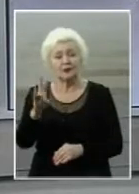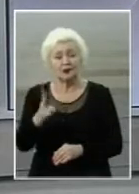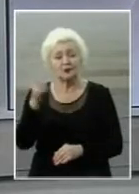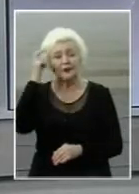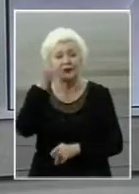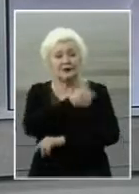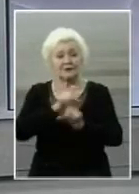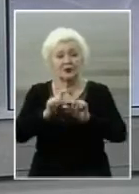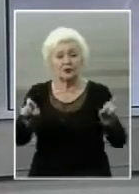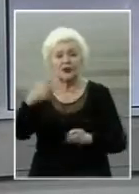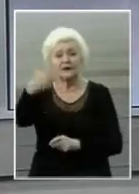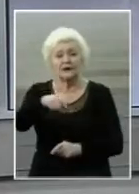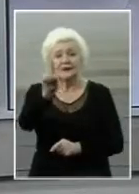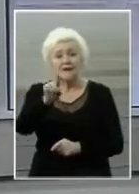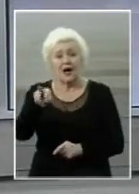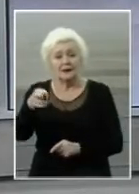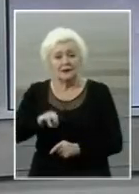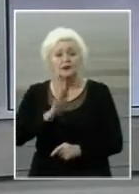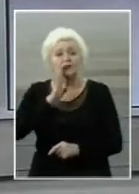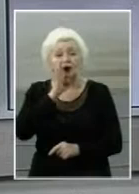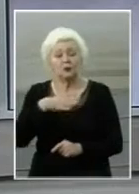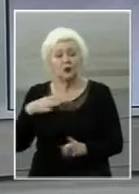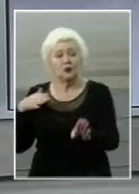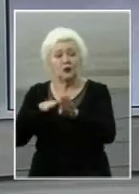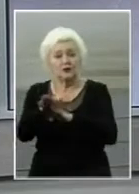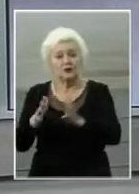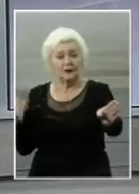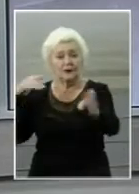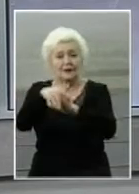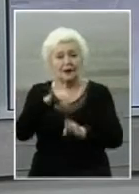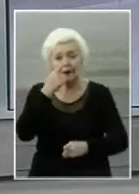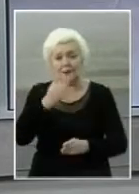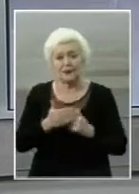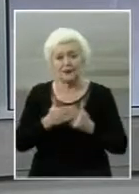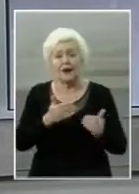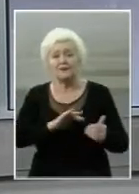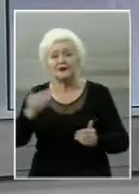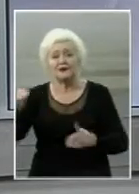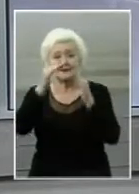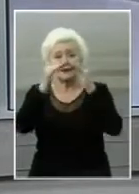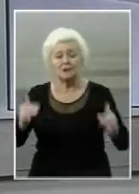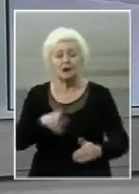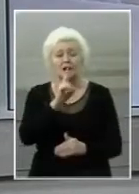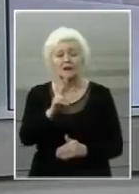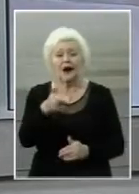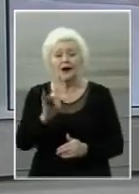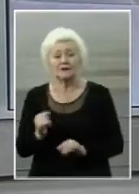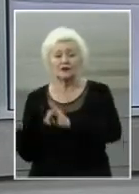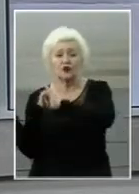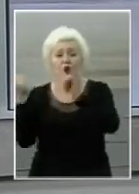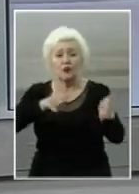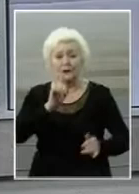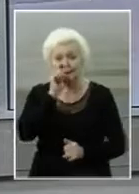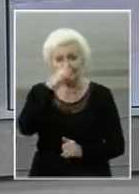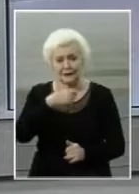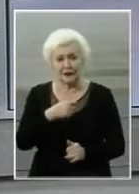лікарні. 31 липня вранці на неї було скоєно напад біля під'їзду будинку. Катерину Гандзюк облили сірчаною